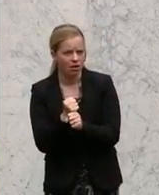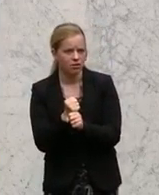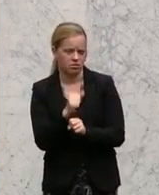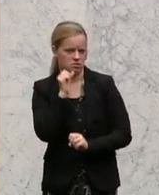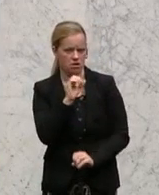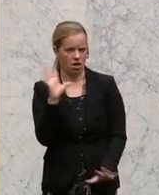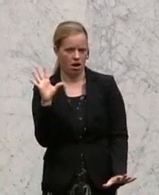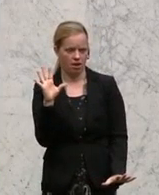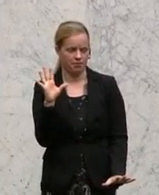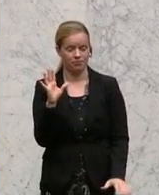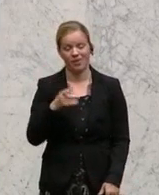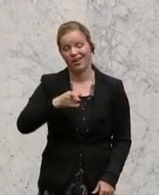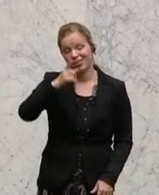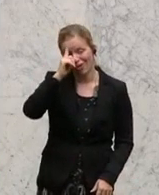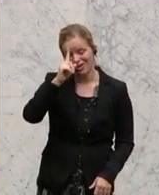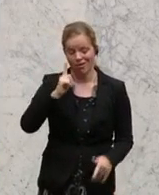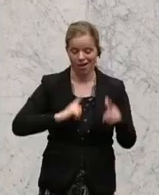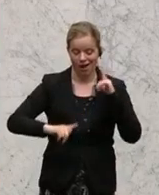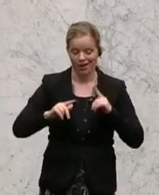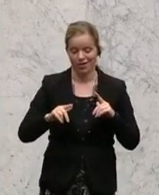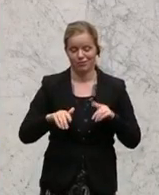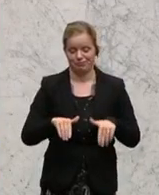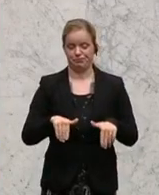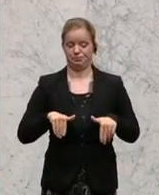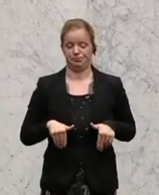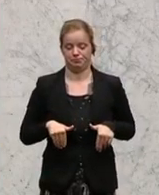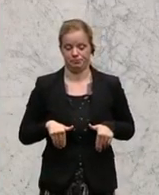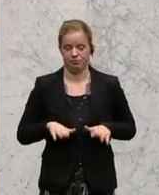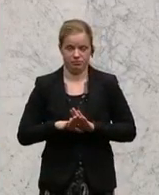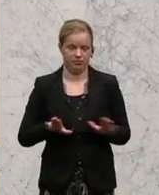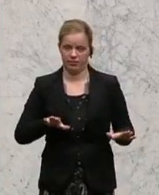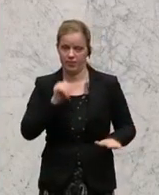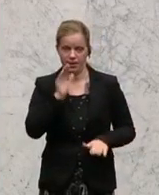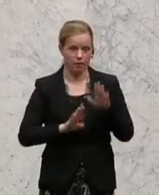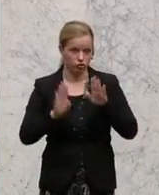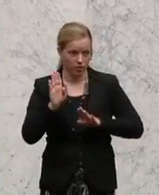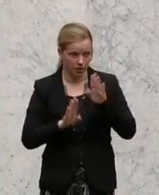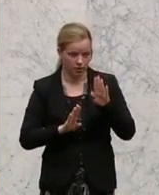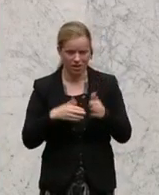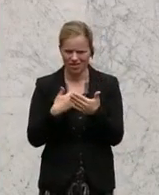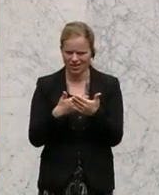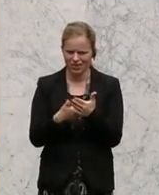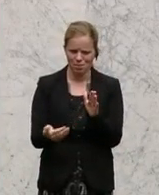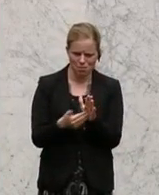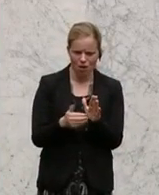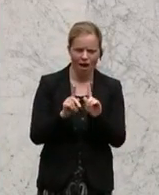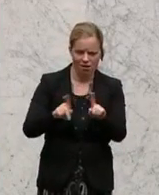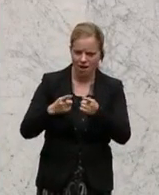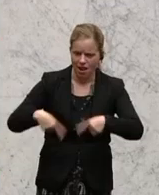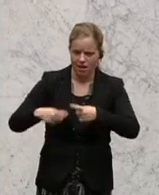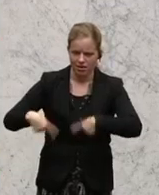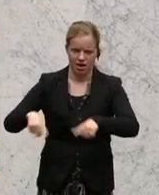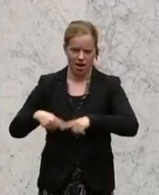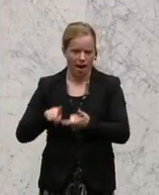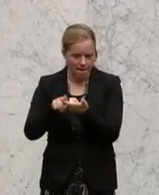erwarten, dass sich Deutschland leider enthalten wird. Das heißt, es kommt auf weitere Länder an, unter anderem eben auch auf Österreich, ob jetzt dieses